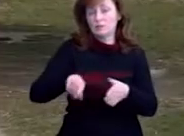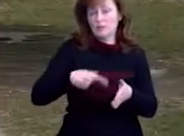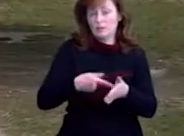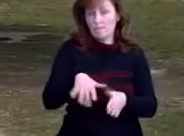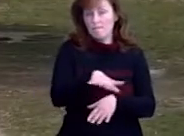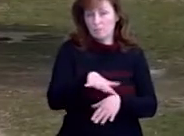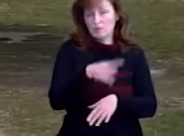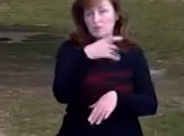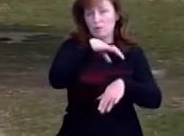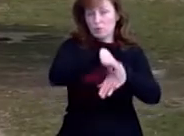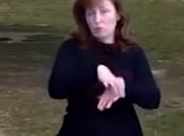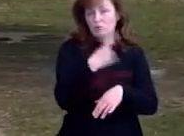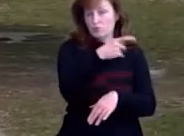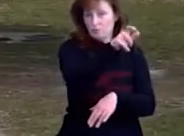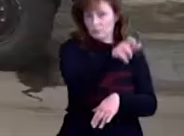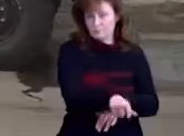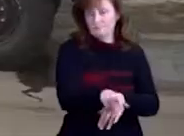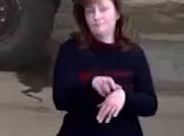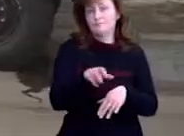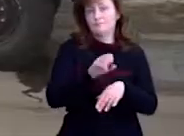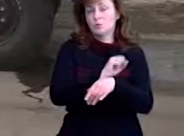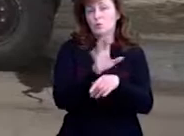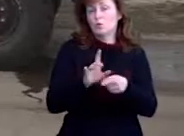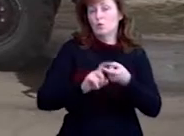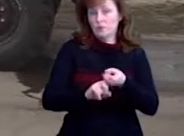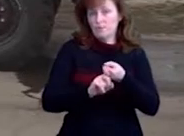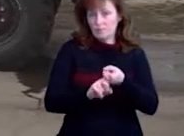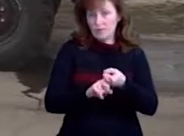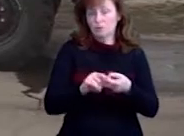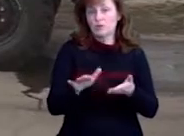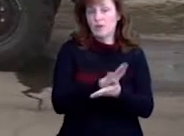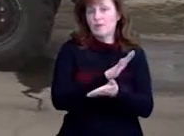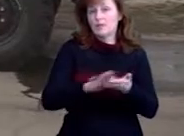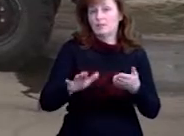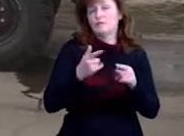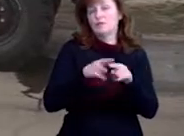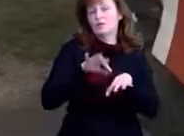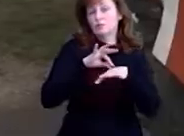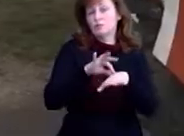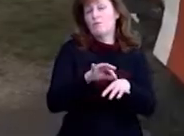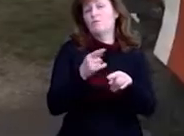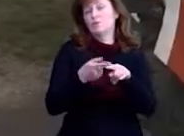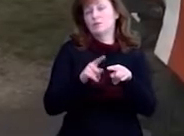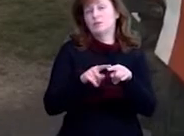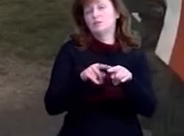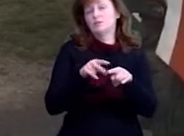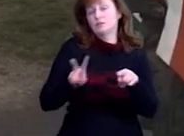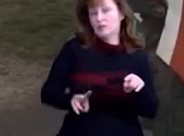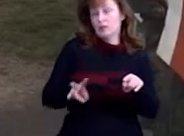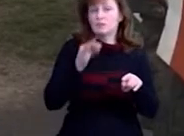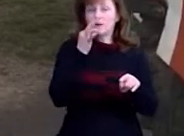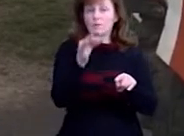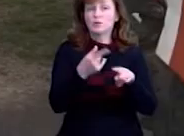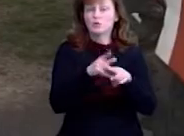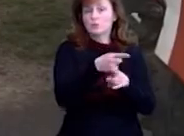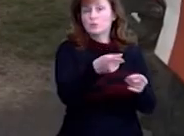селища виявили коронавірус. Дезінфекцію проводить комунальне підприємство селищної ради. Його директор Олег Тимошенко каже, для